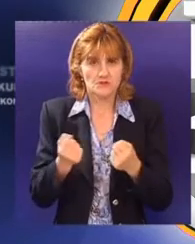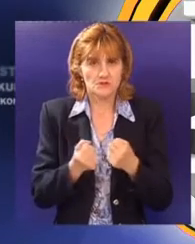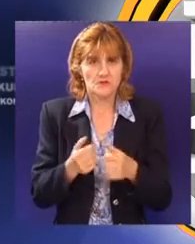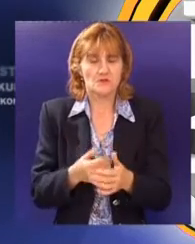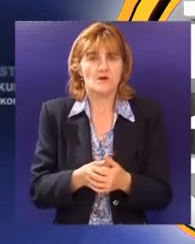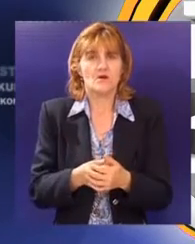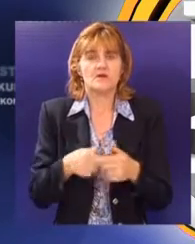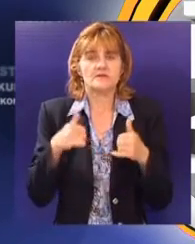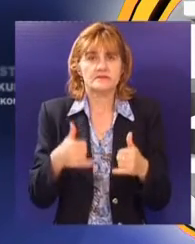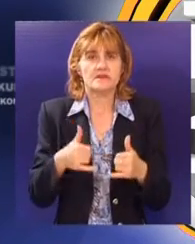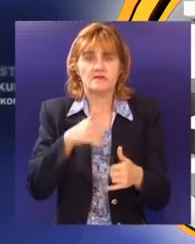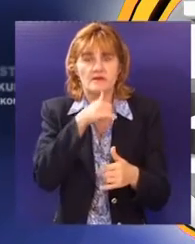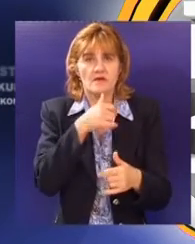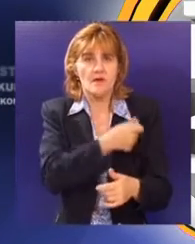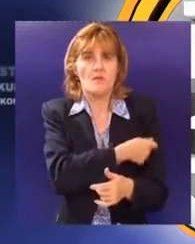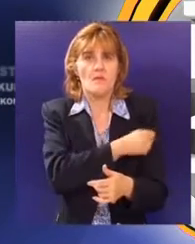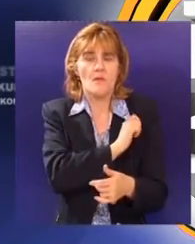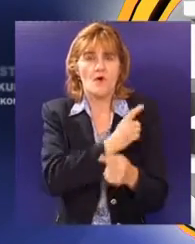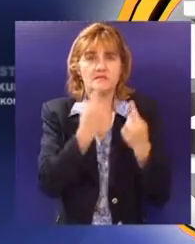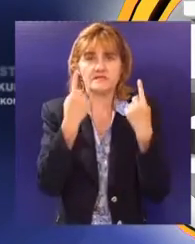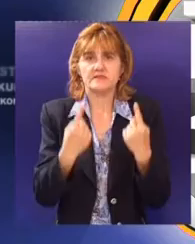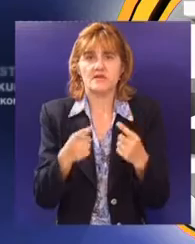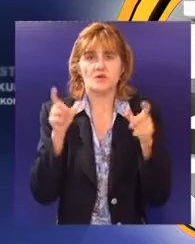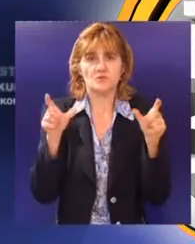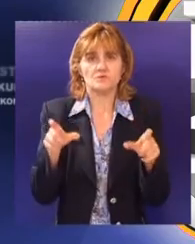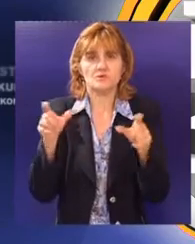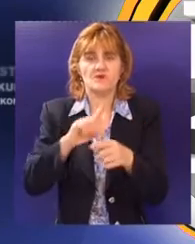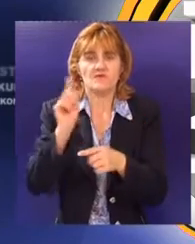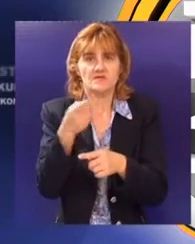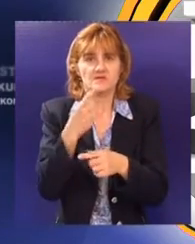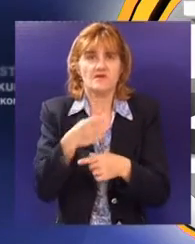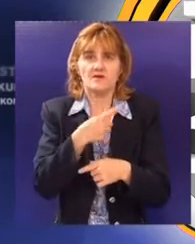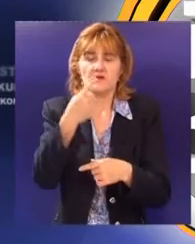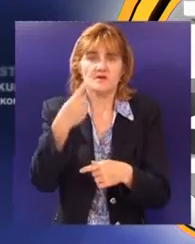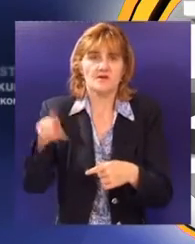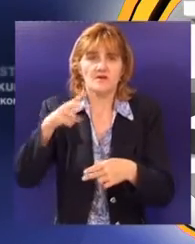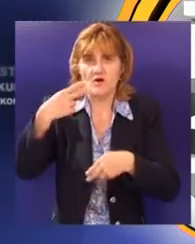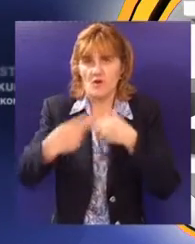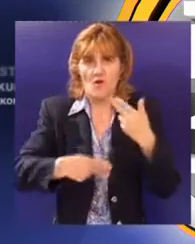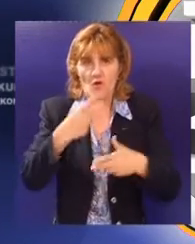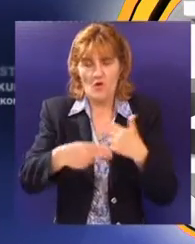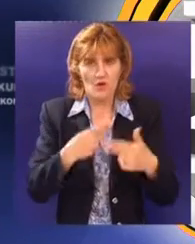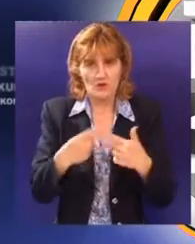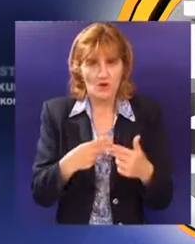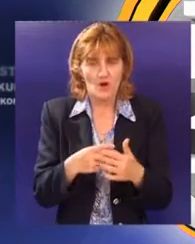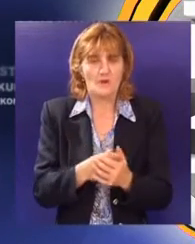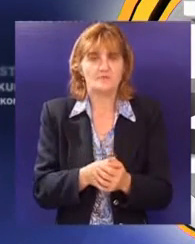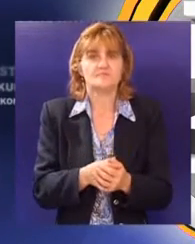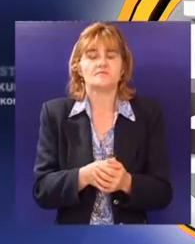Ovom prilikom, znači, saobraćajna policija zaustavlja vozila, upućuje ih na vanrednih, to je kontrolnih tehnički pregled.